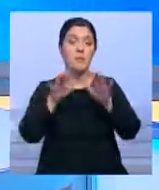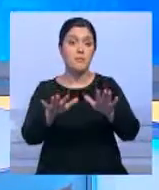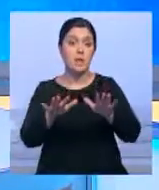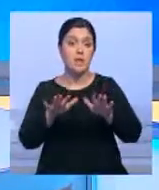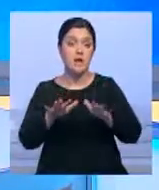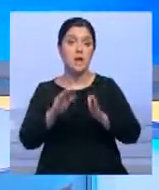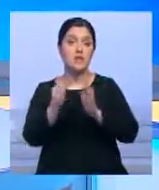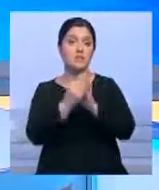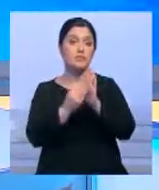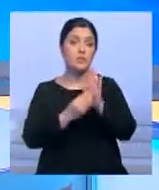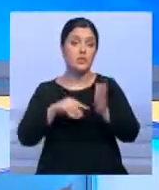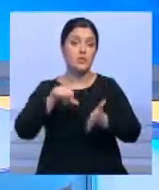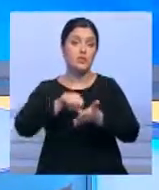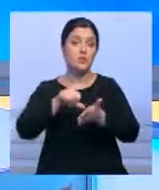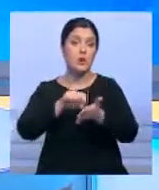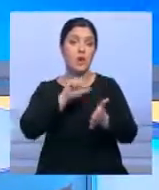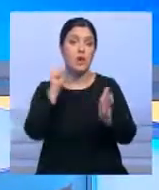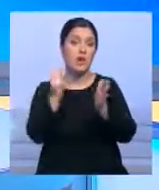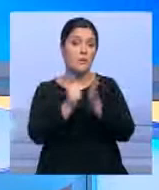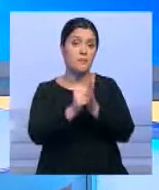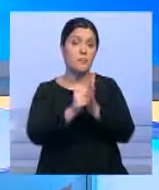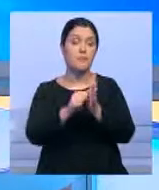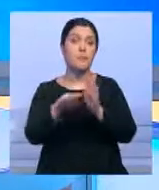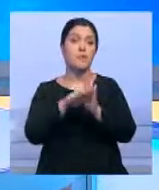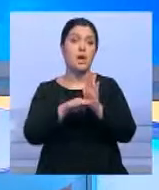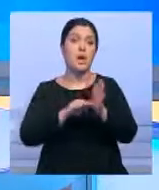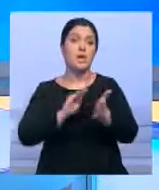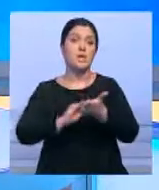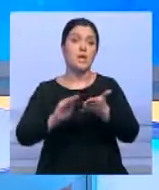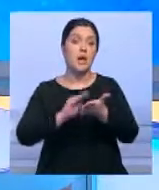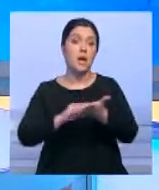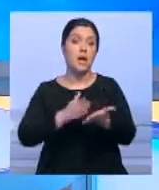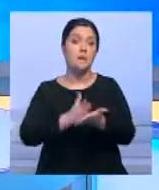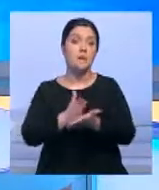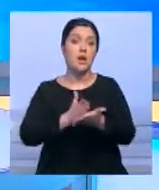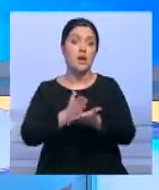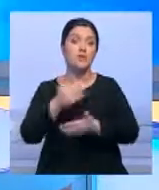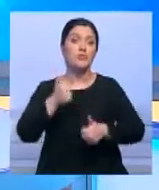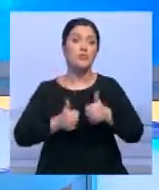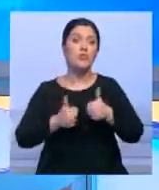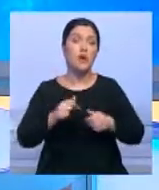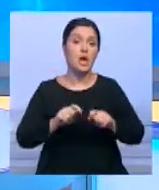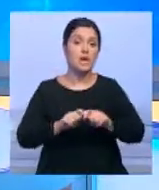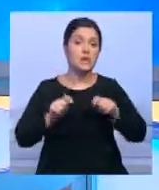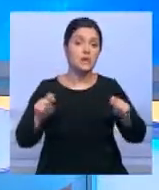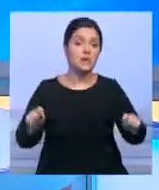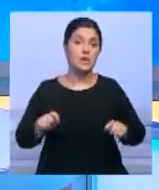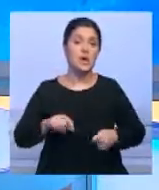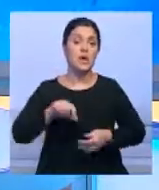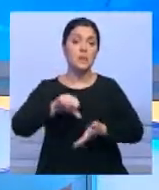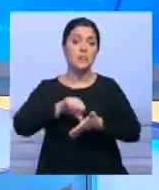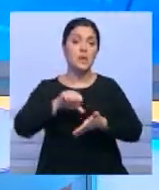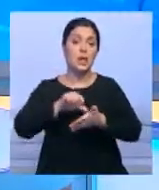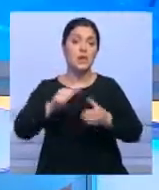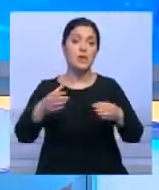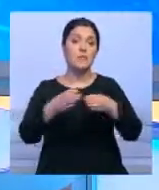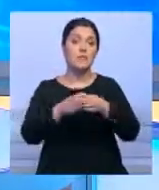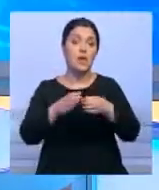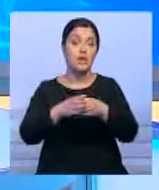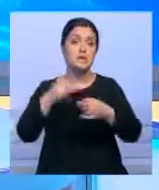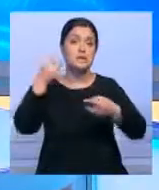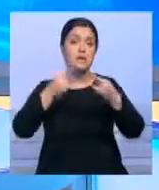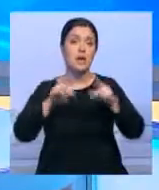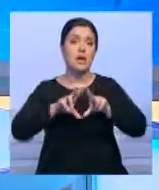Списки кандидатов опубликованы, программы написаны, политическая гонка открыта. Представители главных партий страны с телевизионных экранов